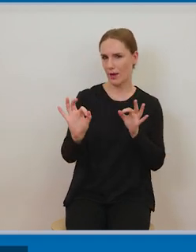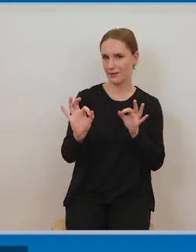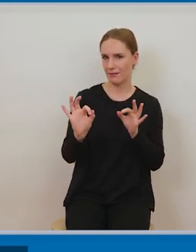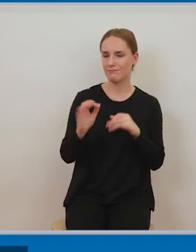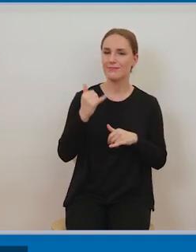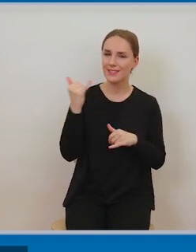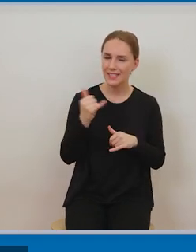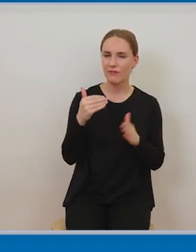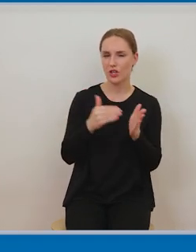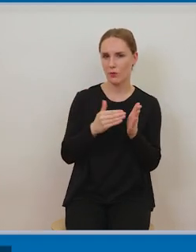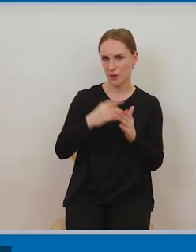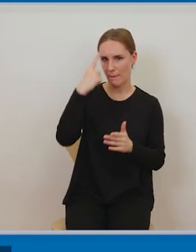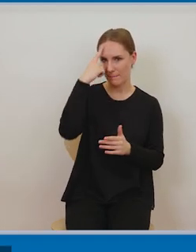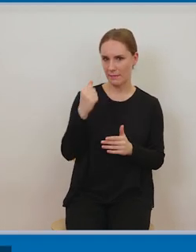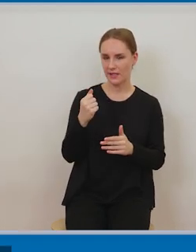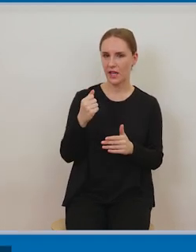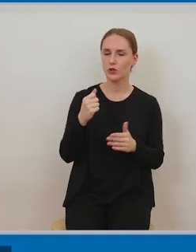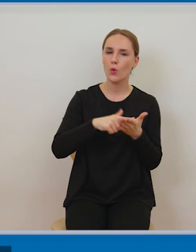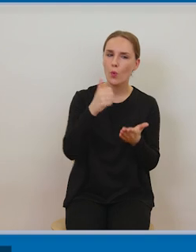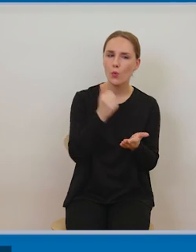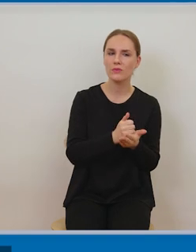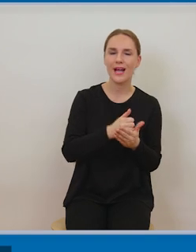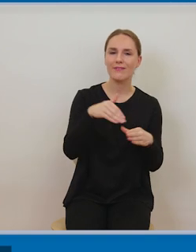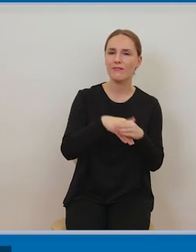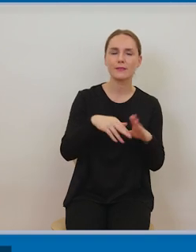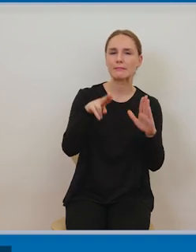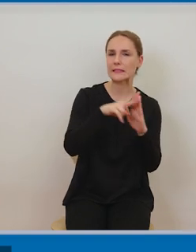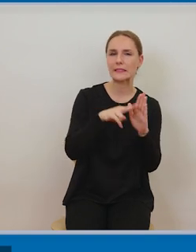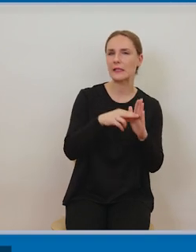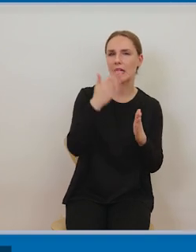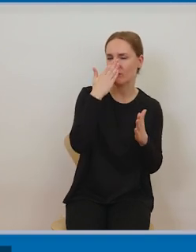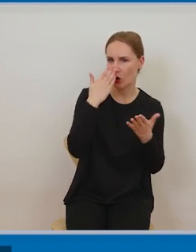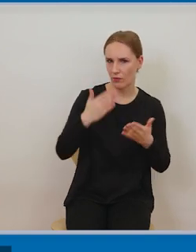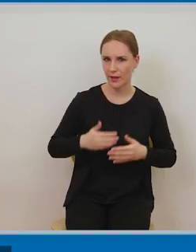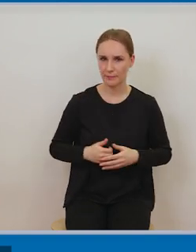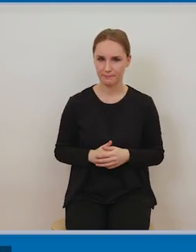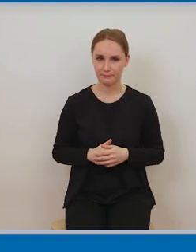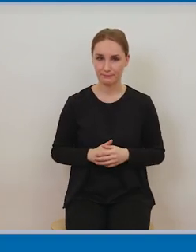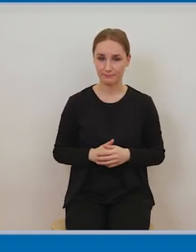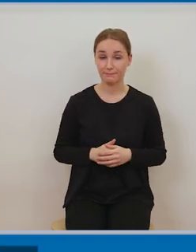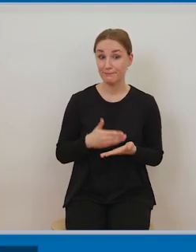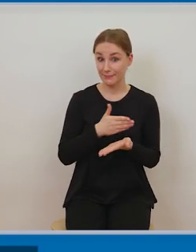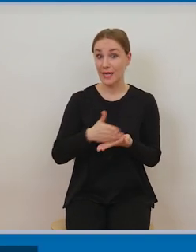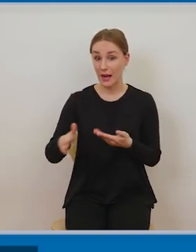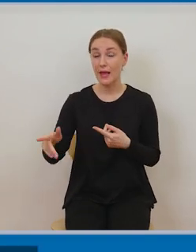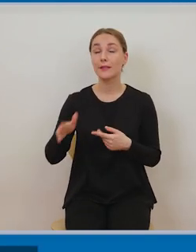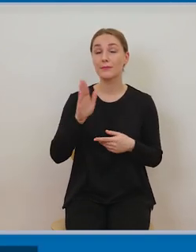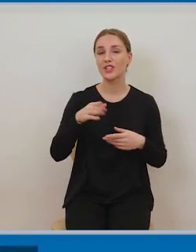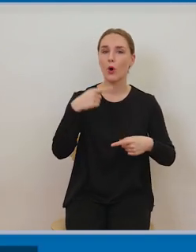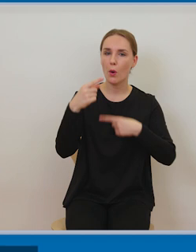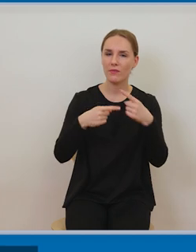zasady korzystania. I w dalszej części skupimy się właśnie na tych przepisach, wybranych przepisach, które